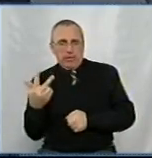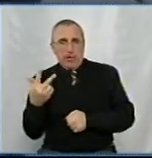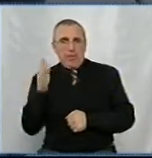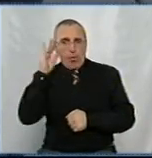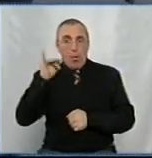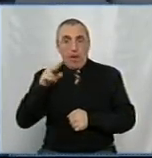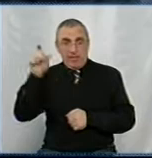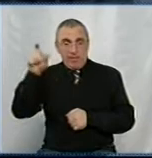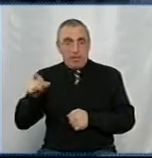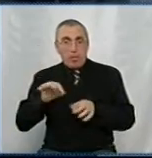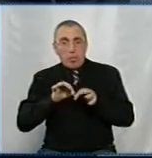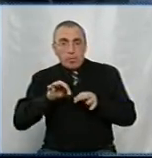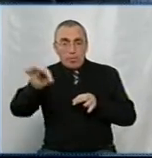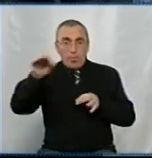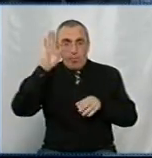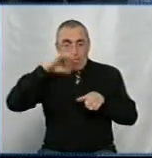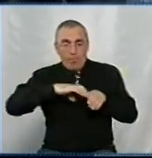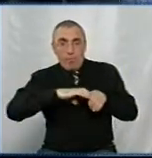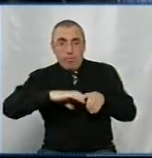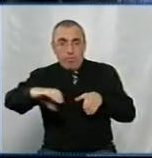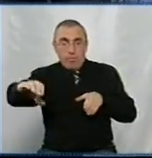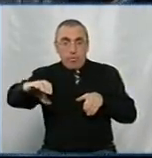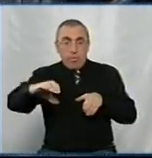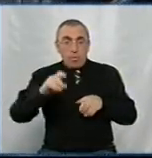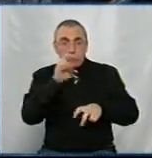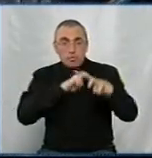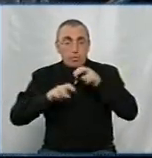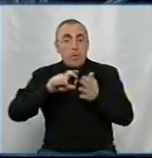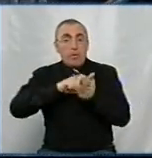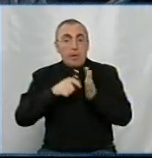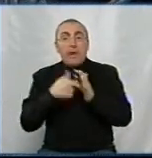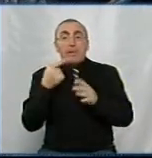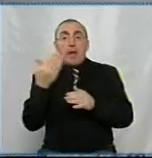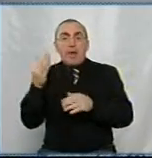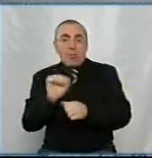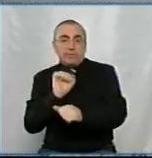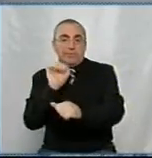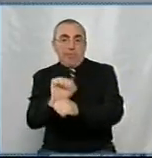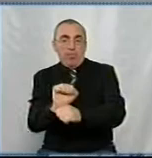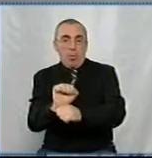водоканалу вимірюють довжину каналізаційного трубопроводу. Так шукають квартиру, де його заблокують.